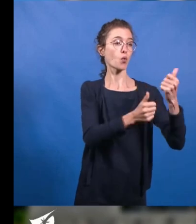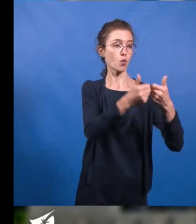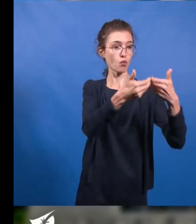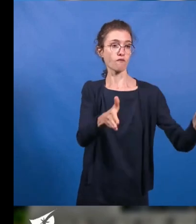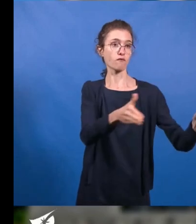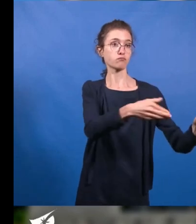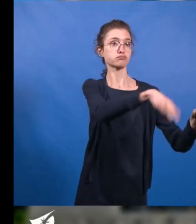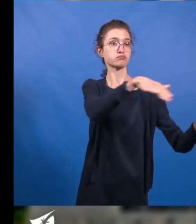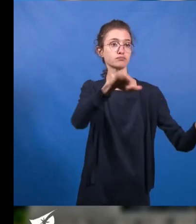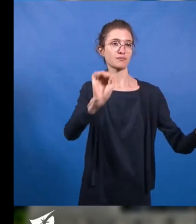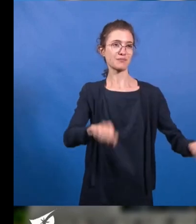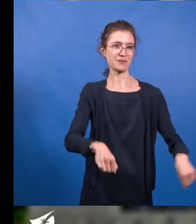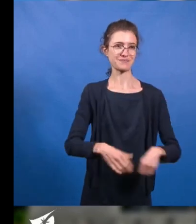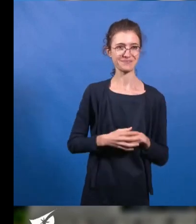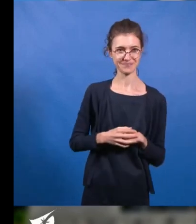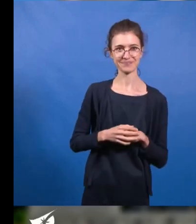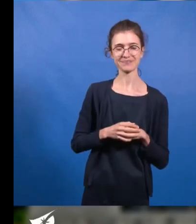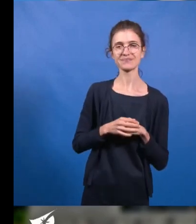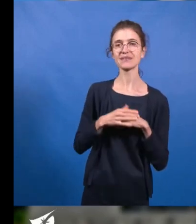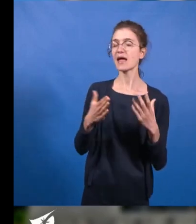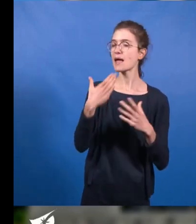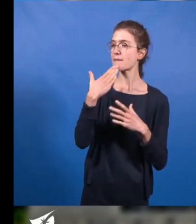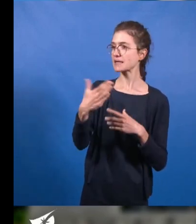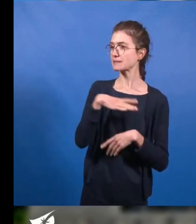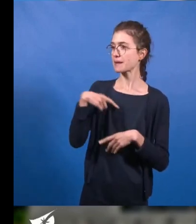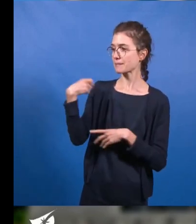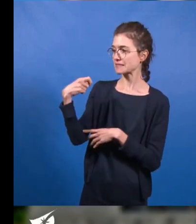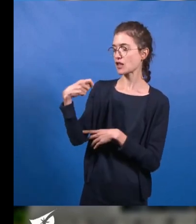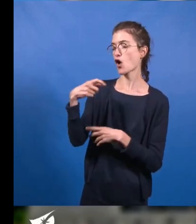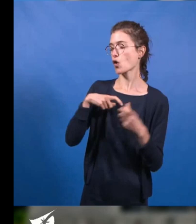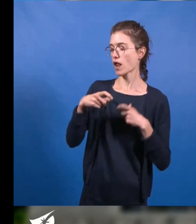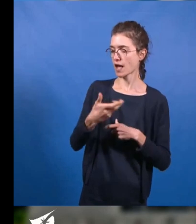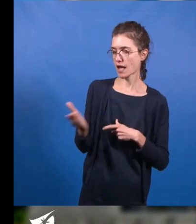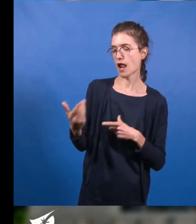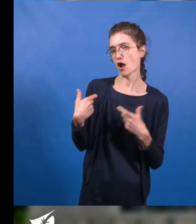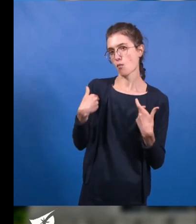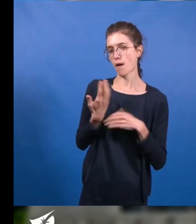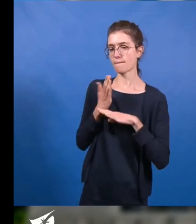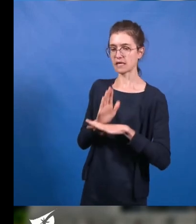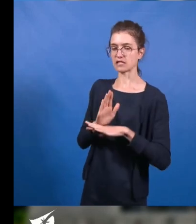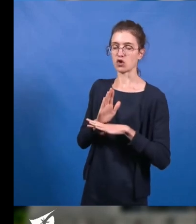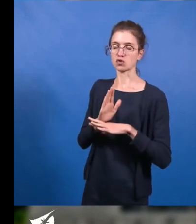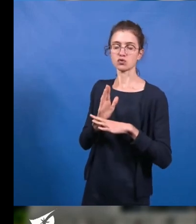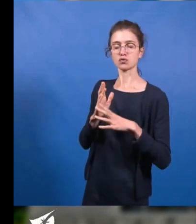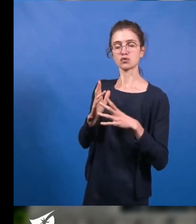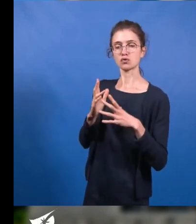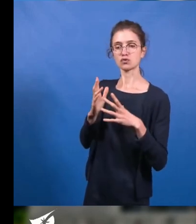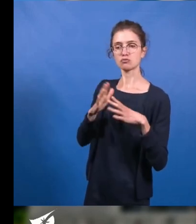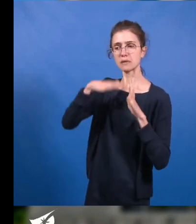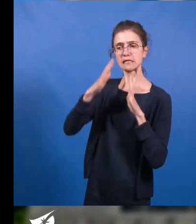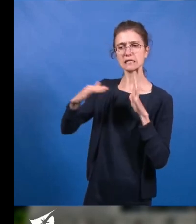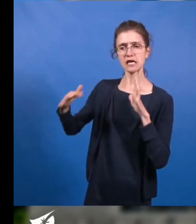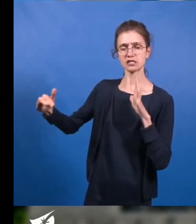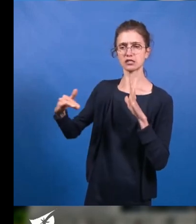Merci Monsieur le Vice-président, chers collègues, représentantes de la France moche ou point noir du paysage périurbain. Les entrées d